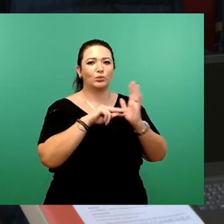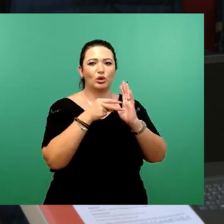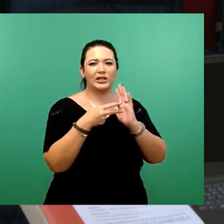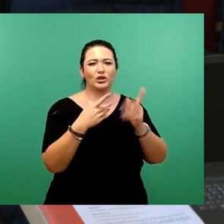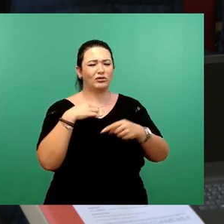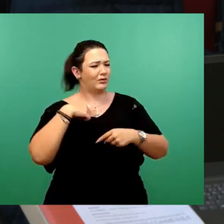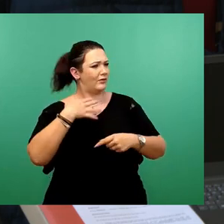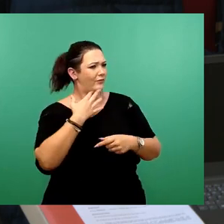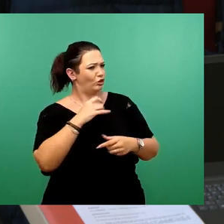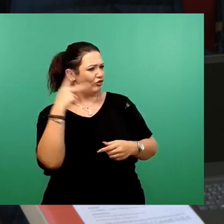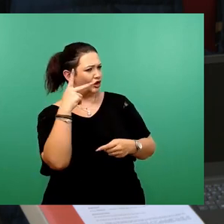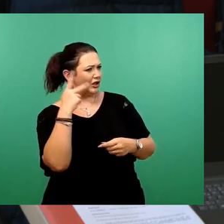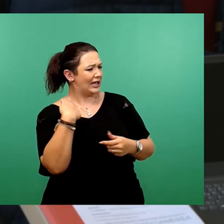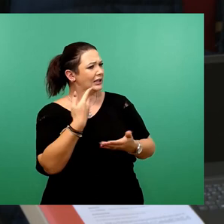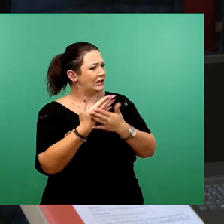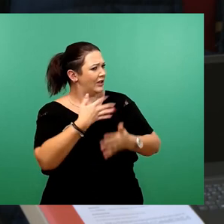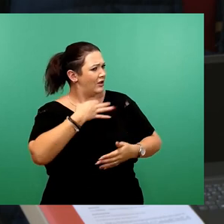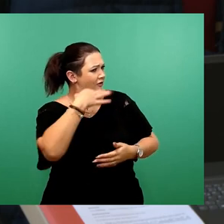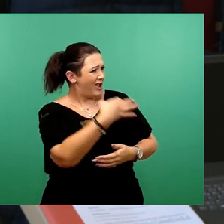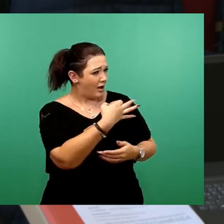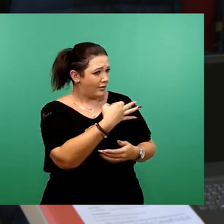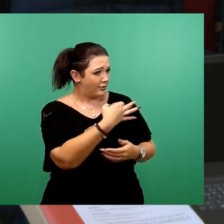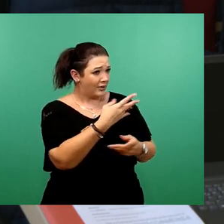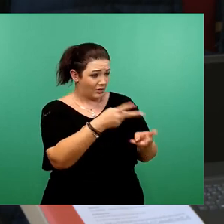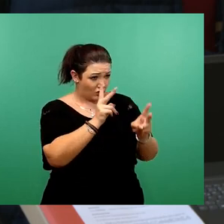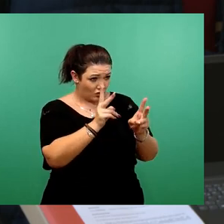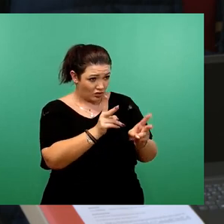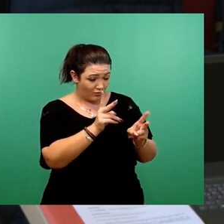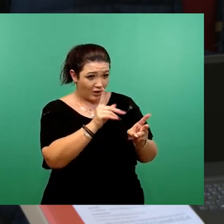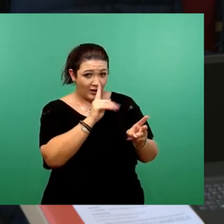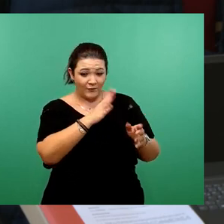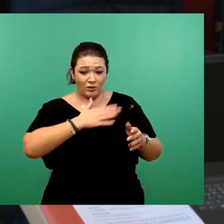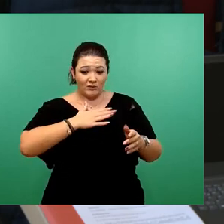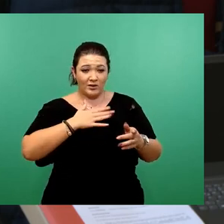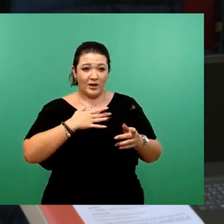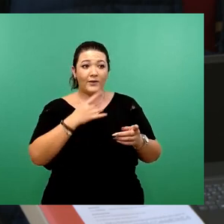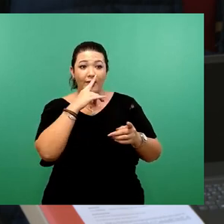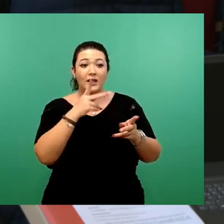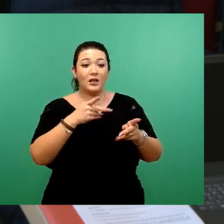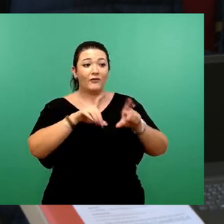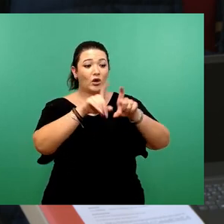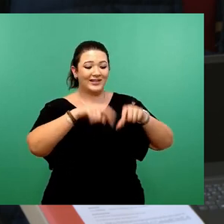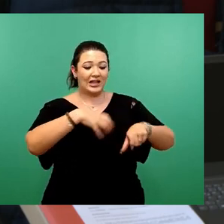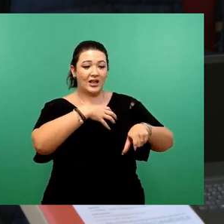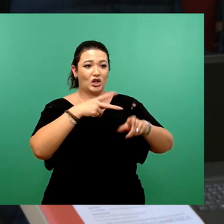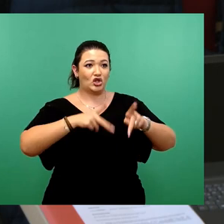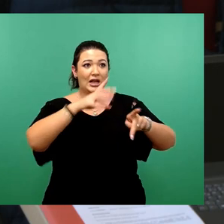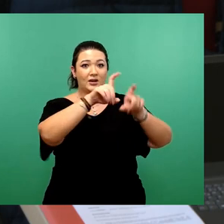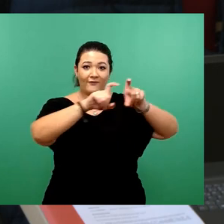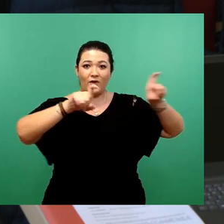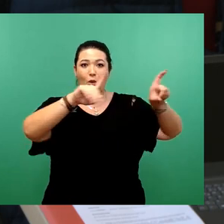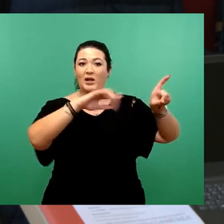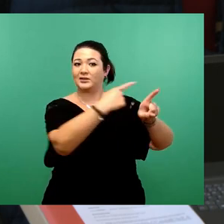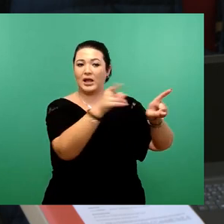Folgende zu beantworten. Ist es korrekt wiedergegeben, dass Gewinne aus einem Unternehmen der Stadt über den Eigenbetrieb Kita an ein anderes